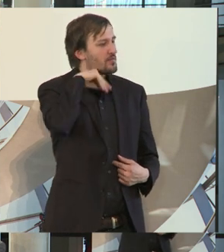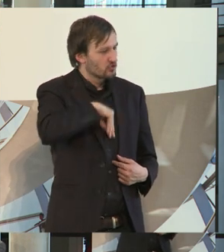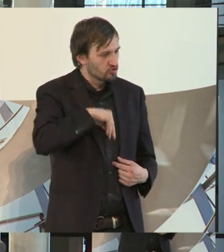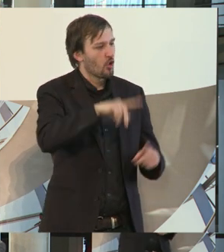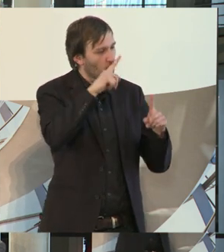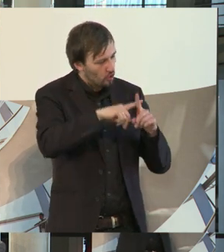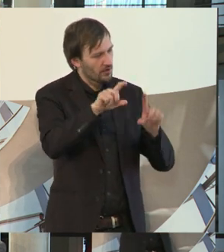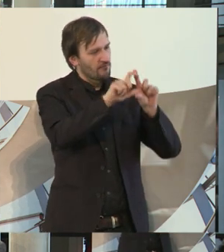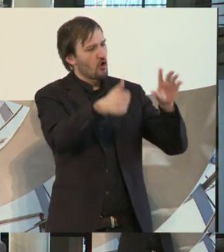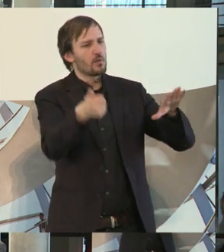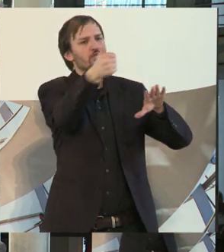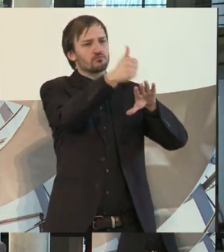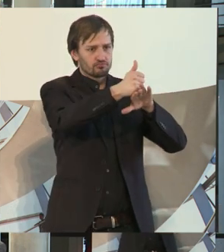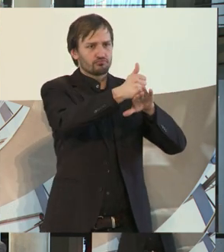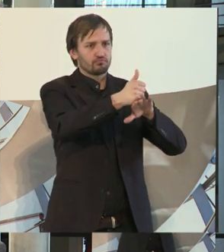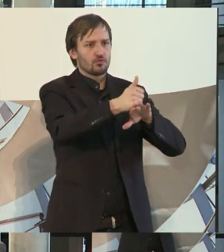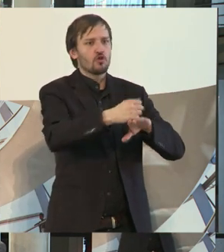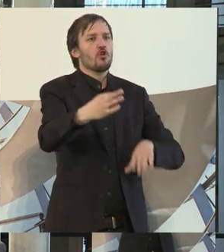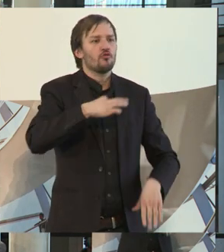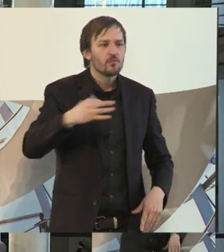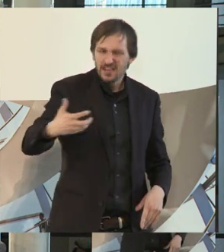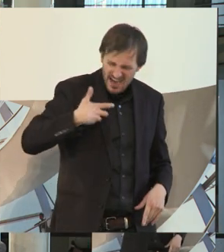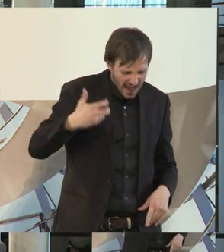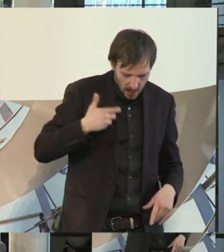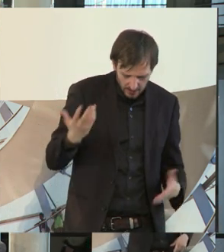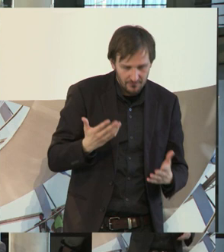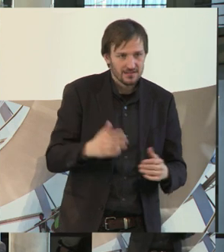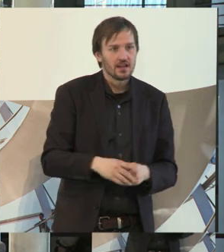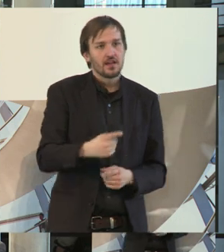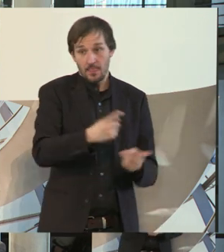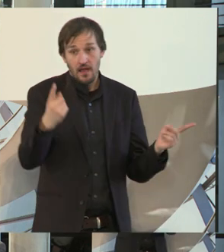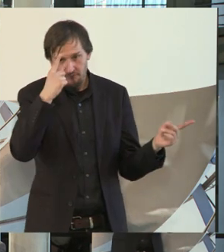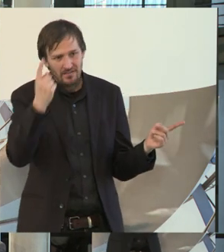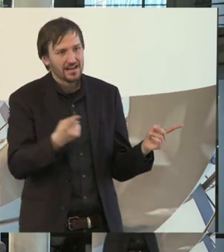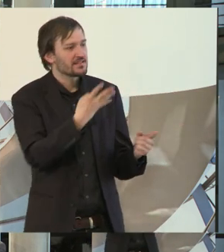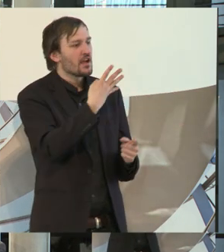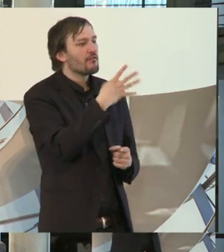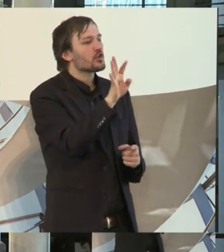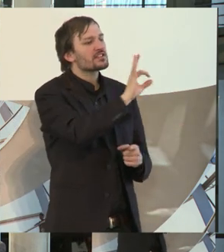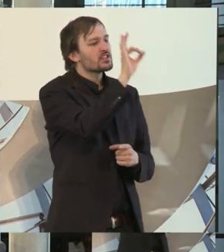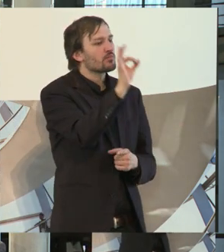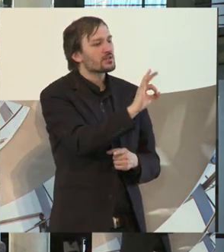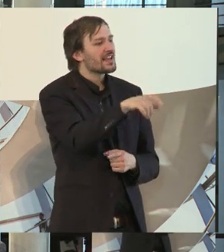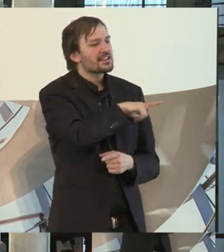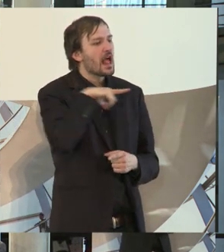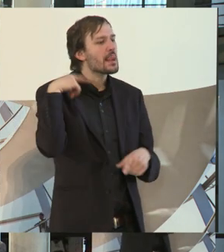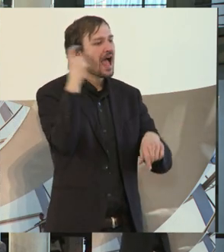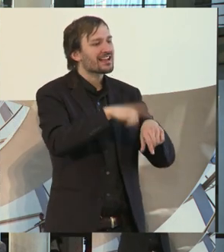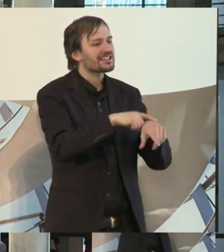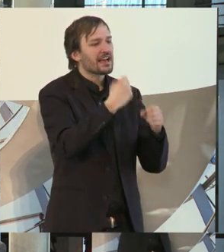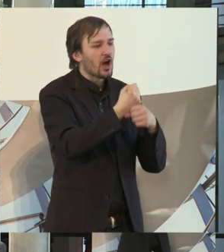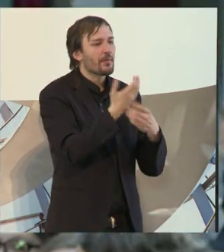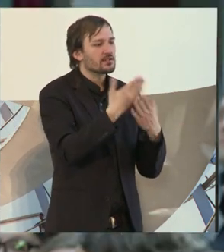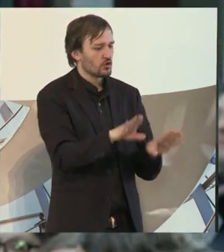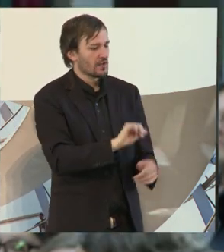Und was mich ärgert ist, dass, Sie wissen, 40 Prozent der Langzeitarbeitslosen sind momentan als psychisch krank